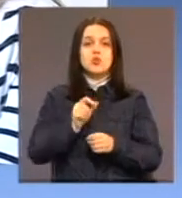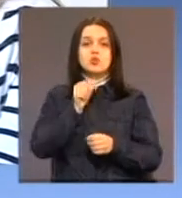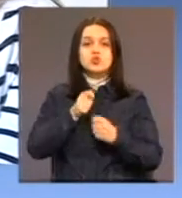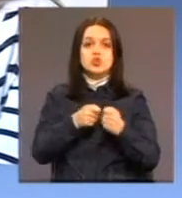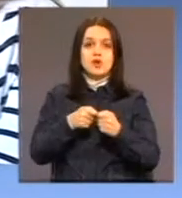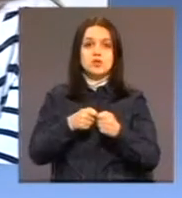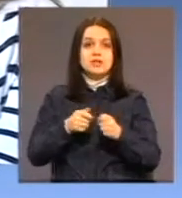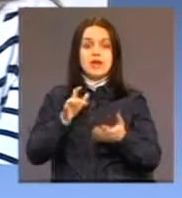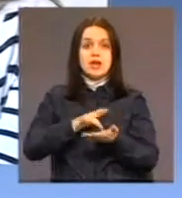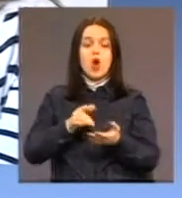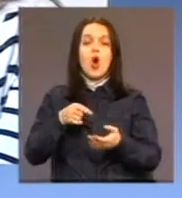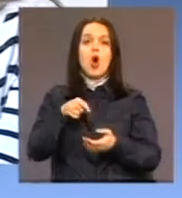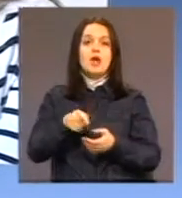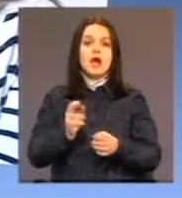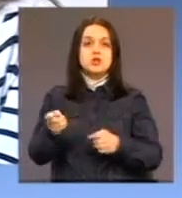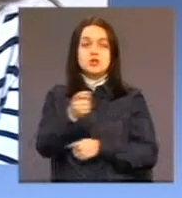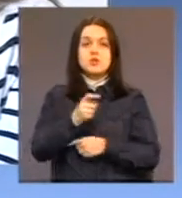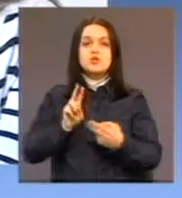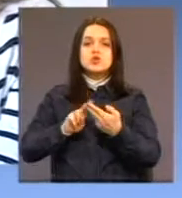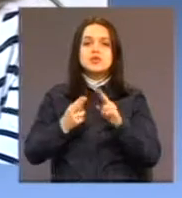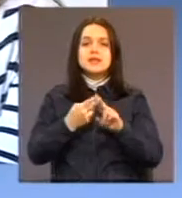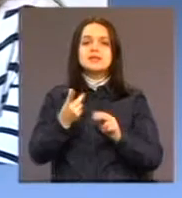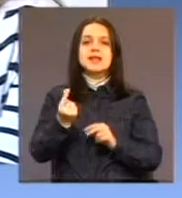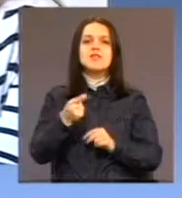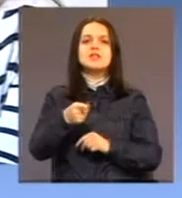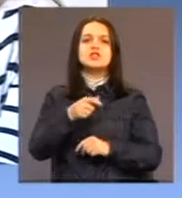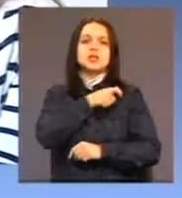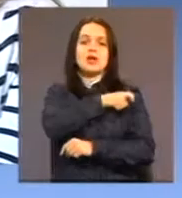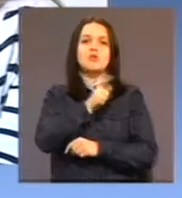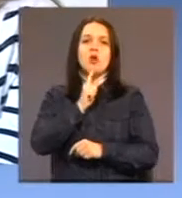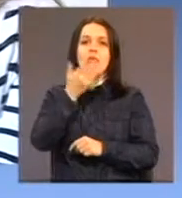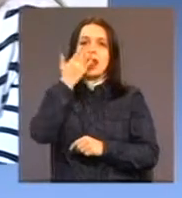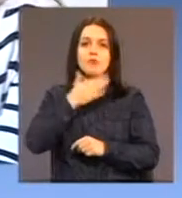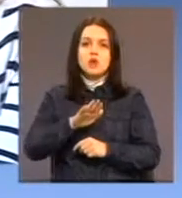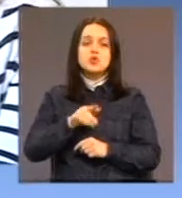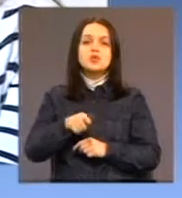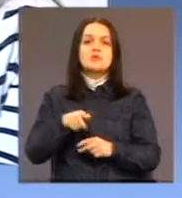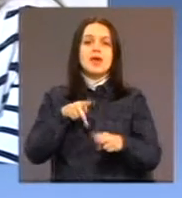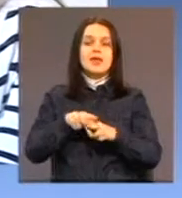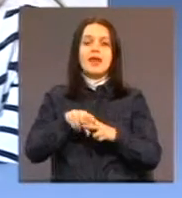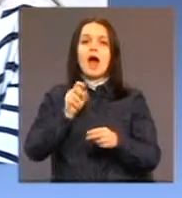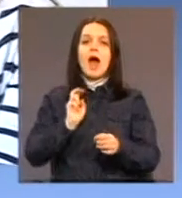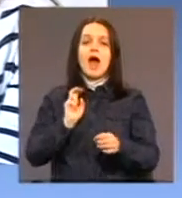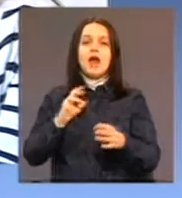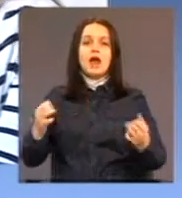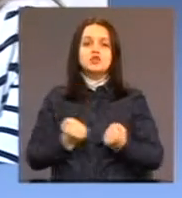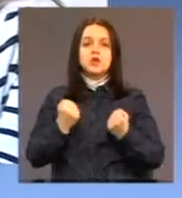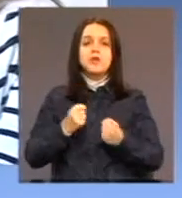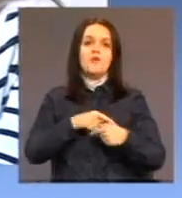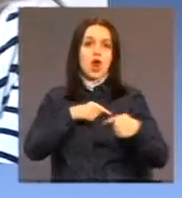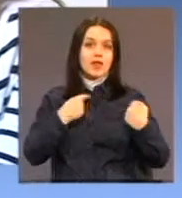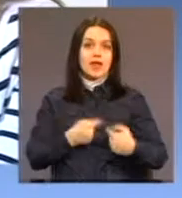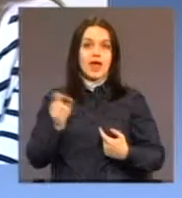organizujemo susrete sa vršnjacima koji nemaju smetnje, angažujemo volontere i na taj način i samim